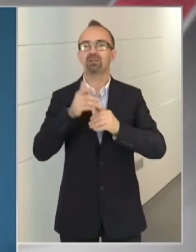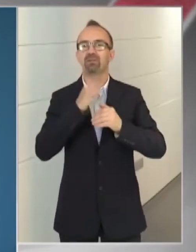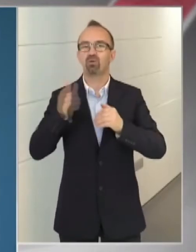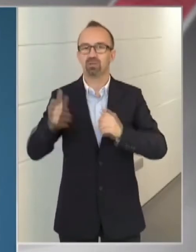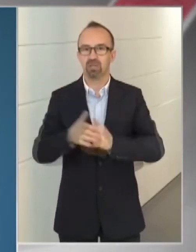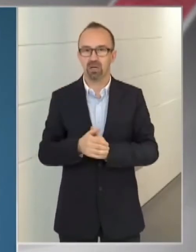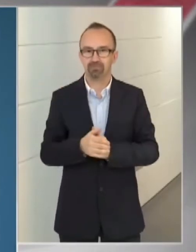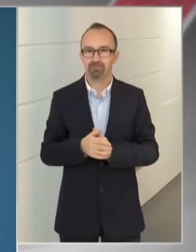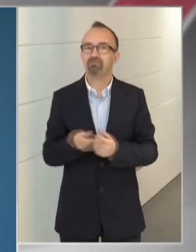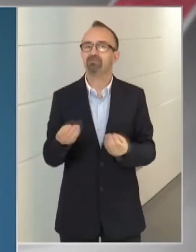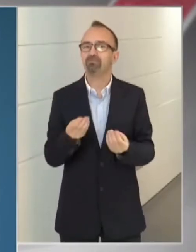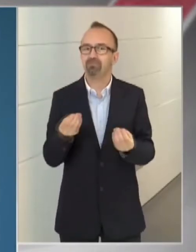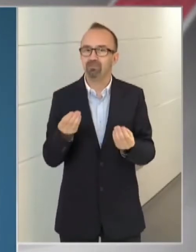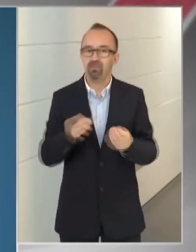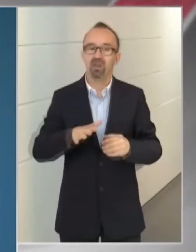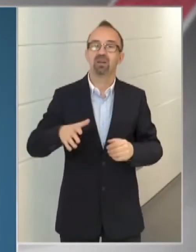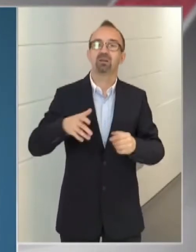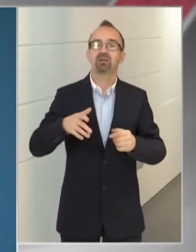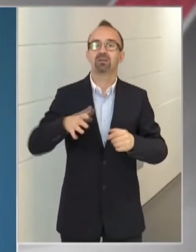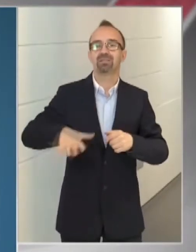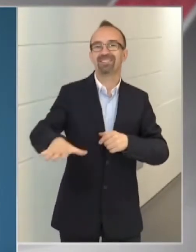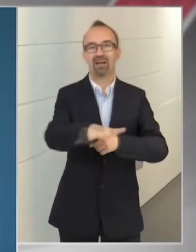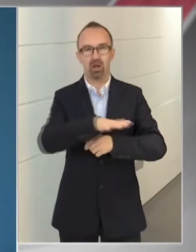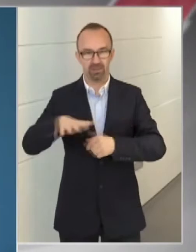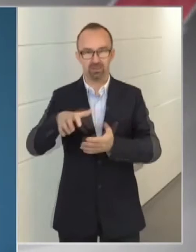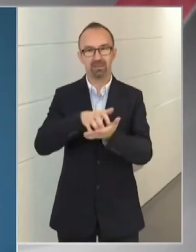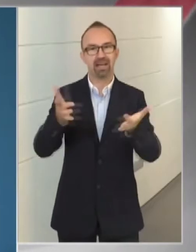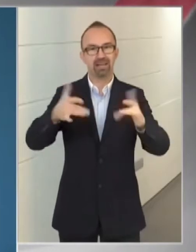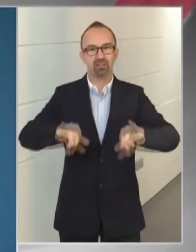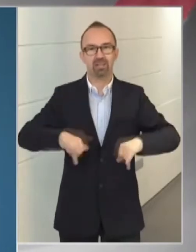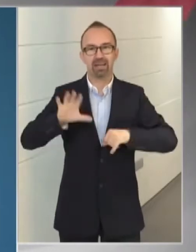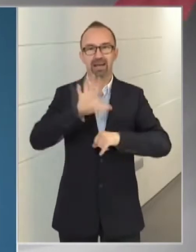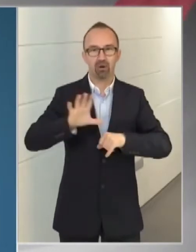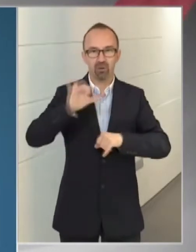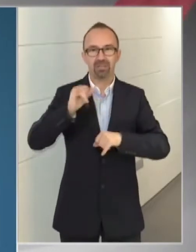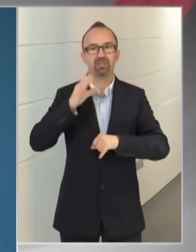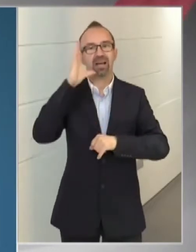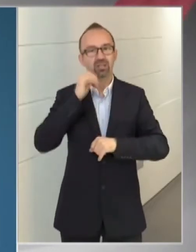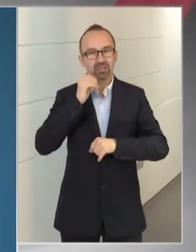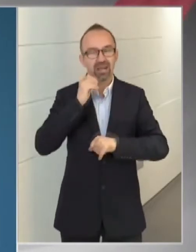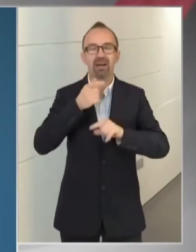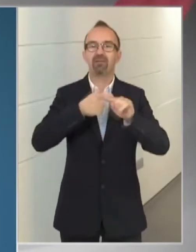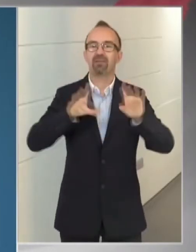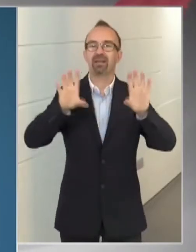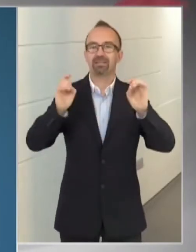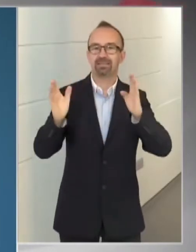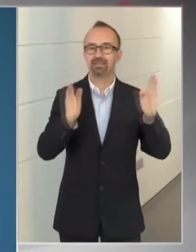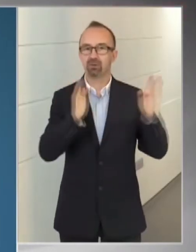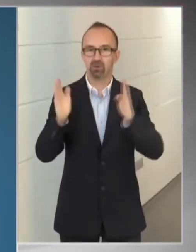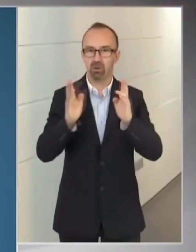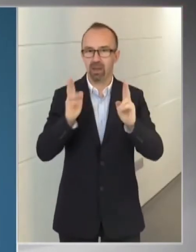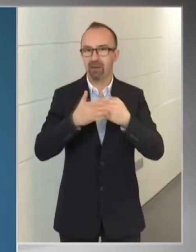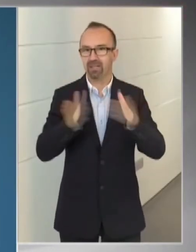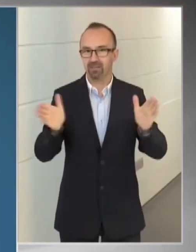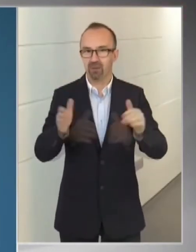szolgálhatják majd ki. A teraszok és kerthelységek reggel 5 óra és este 21 óra 30 perc között lehetnek